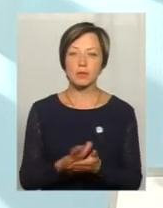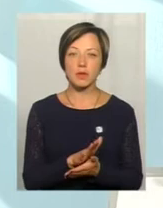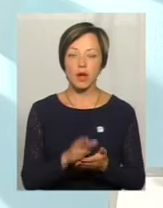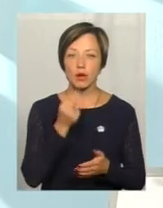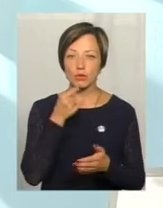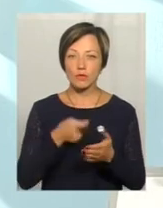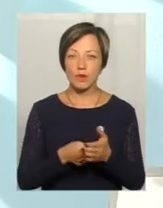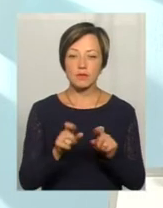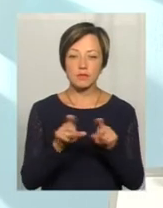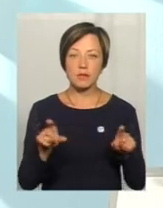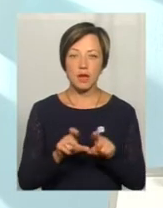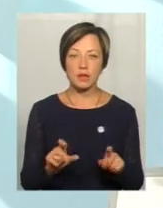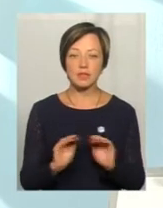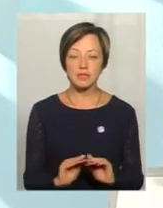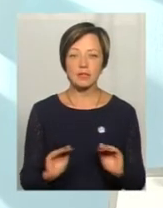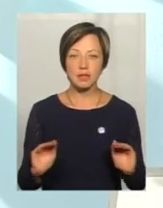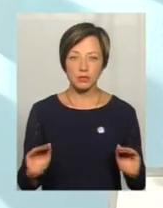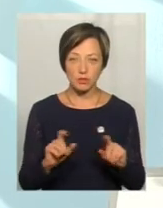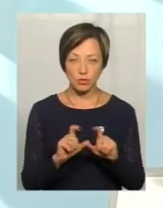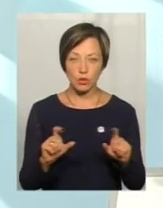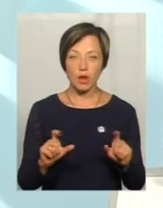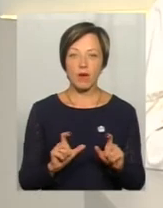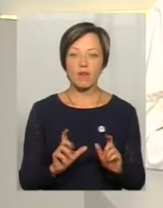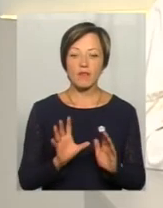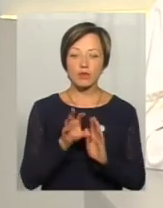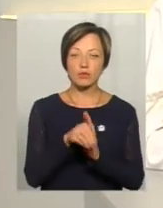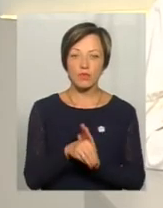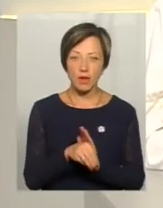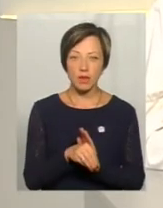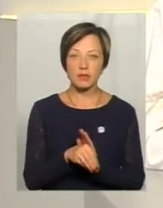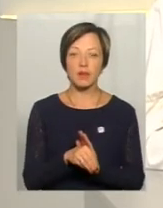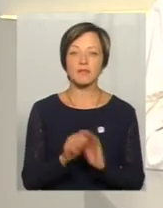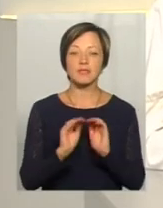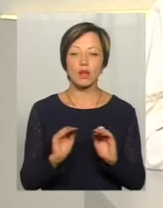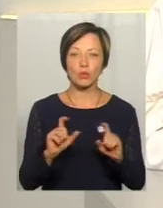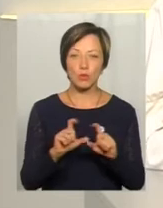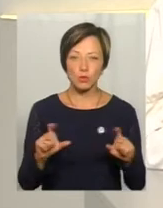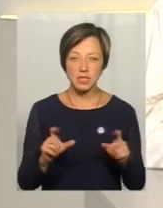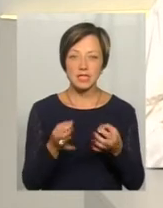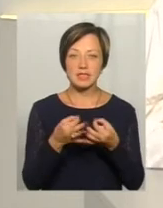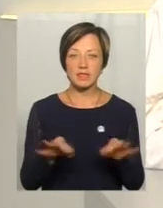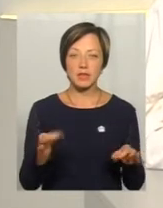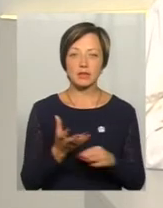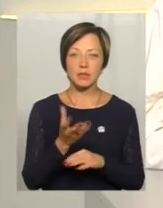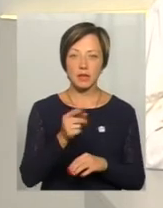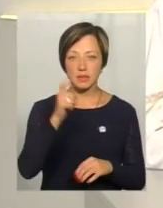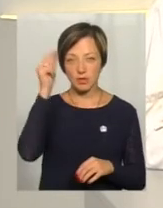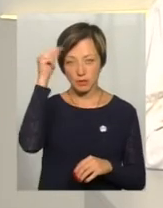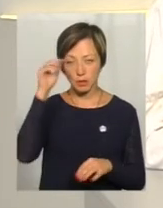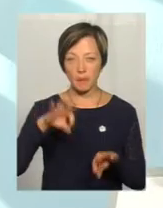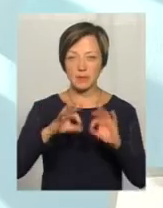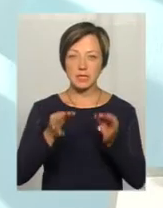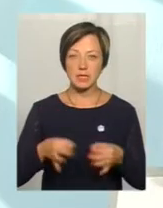харчуванням у закладах дошкільної освіти дітей, влаштування дошкільної навчальних закладів, звільнення від сплати за навчання в